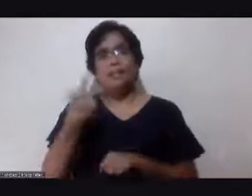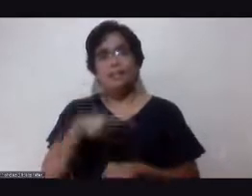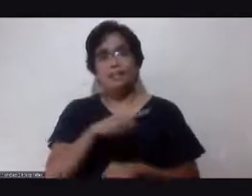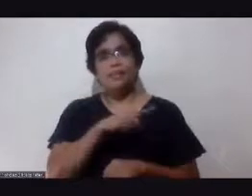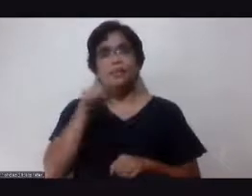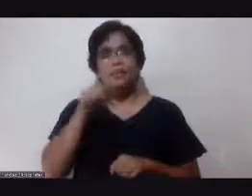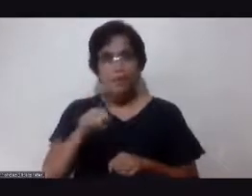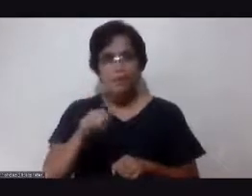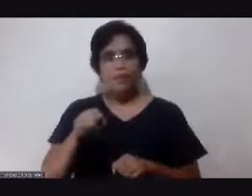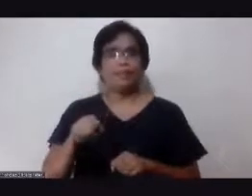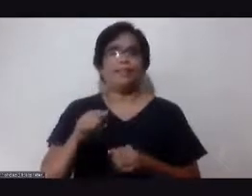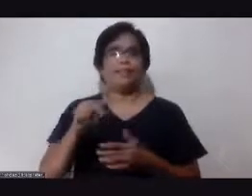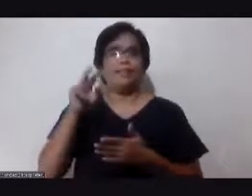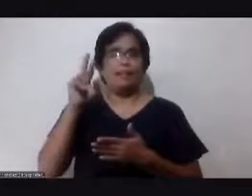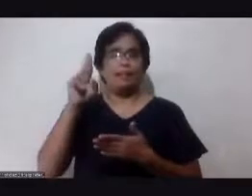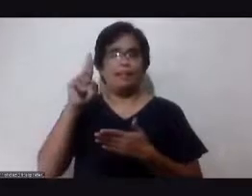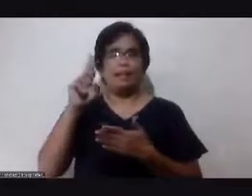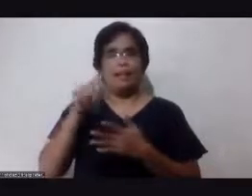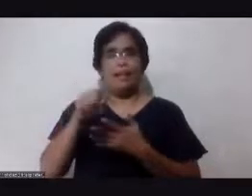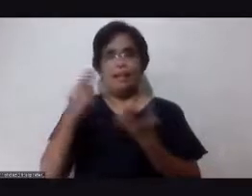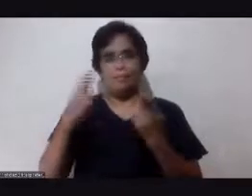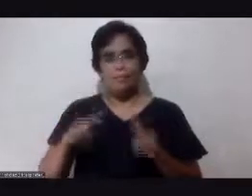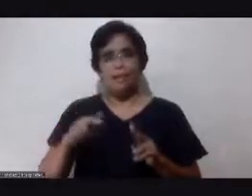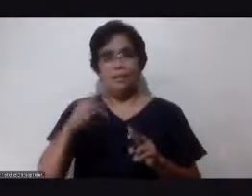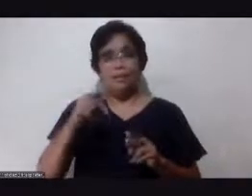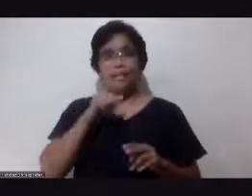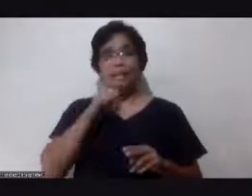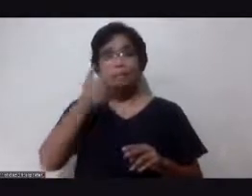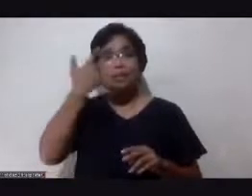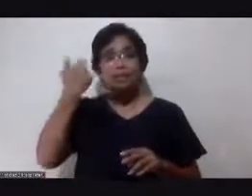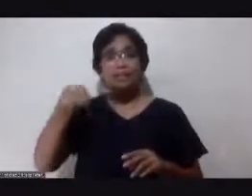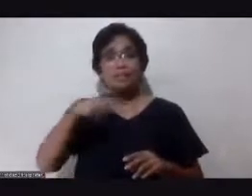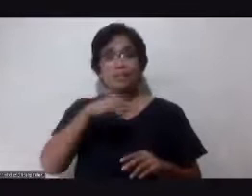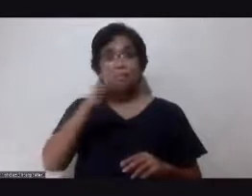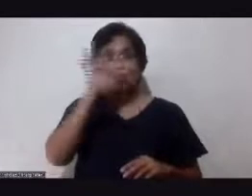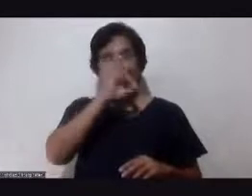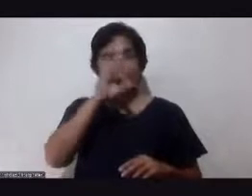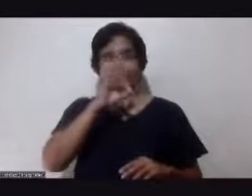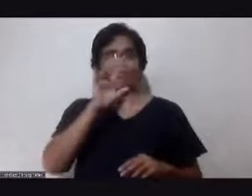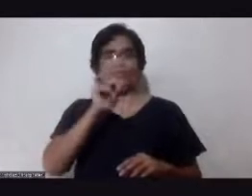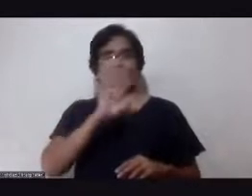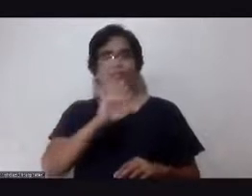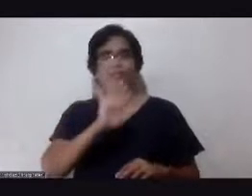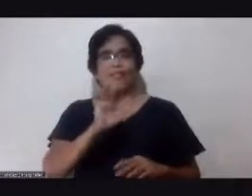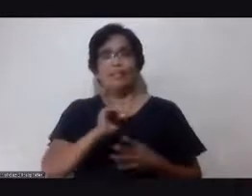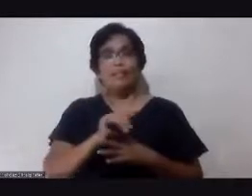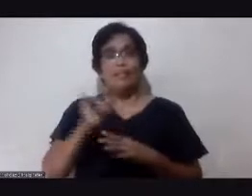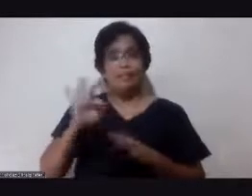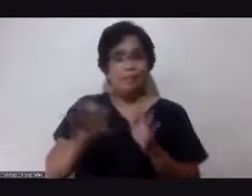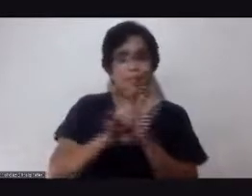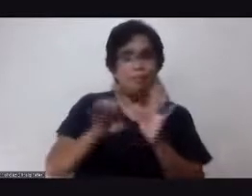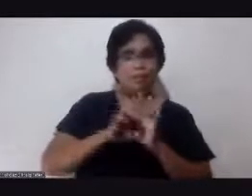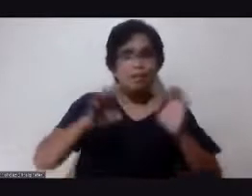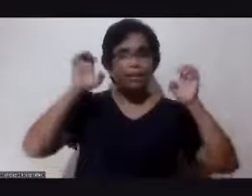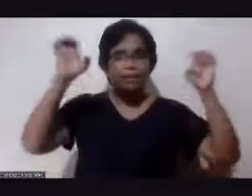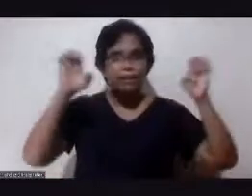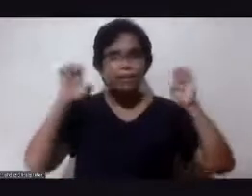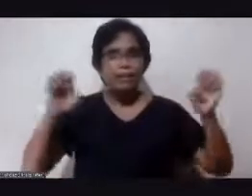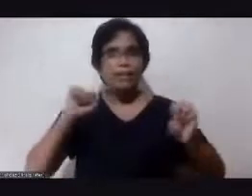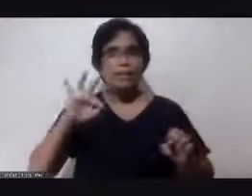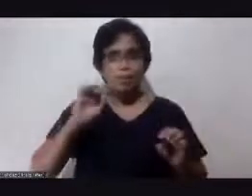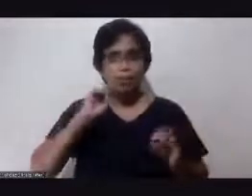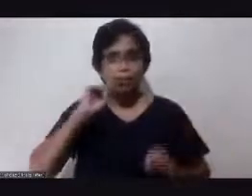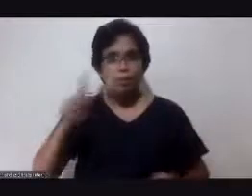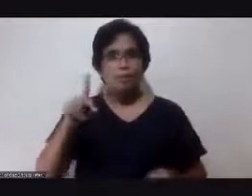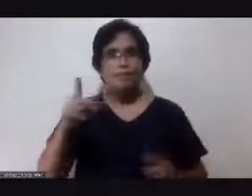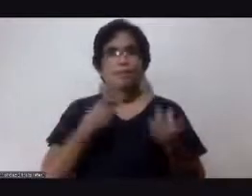dumadali sa atin. dahil Pilipino tayo. Yeah. Kung nag-exercise tayo, kung okay yung ginagawa